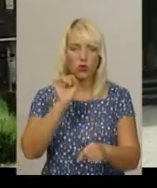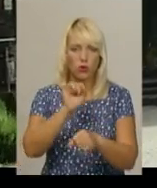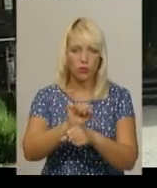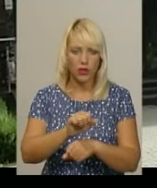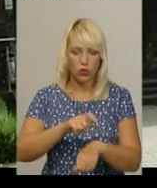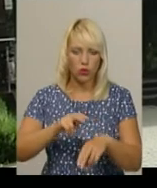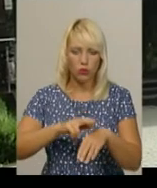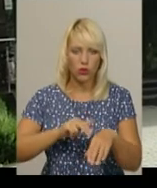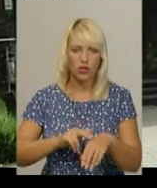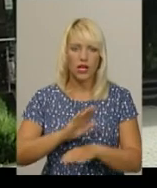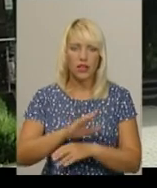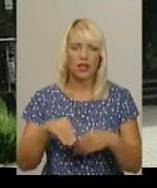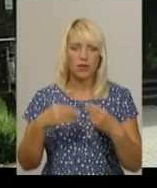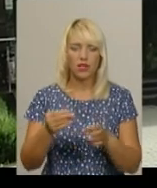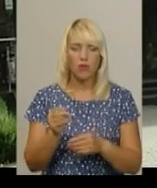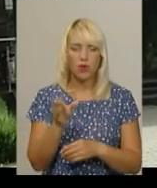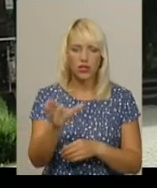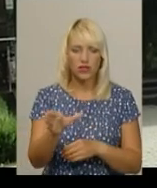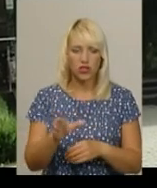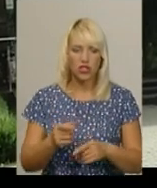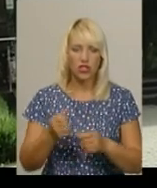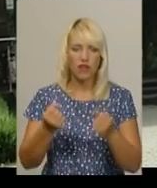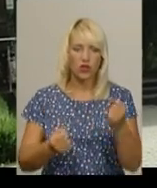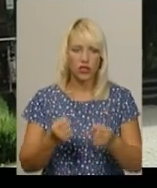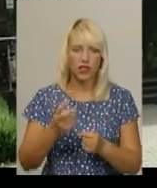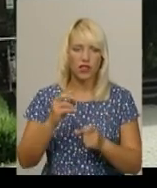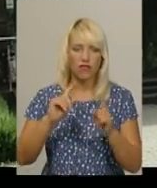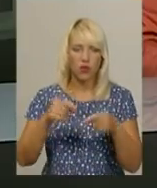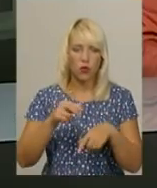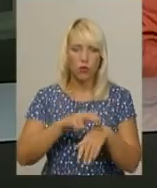неприявлення посвідчення водія на вимогу працівників поліції.